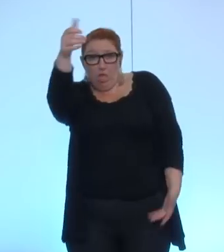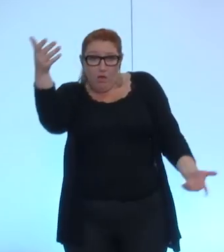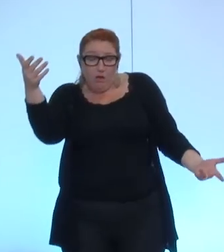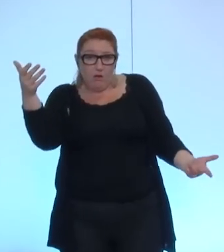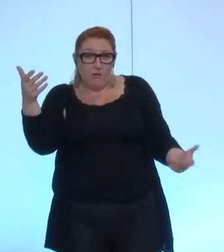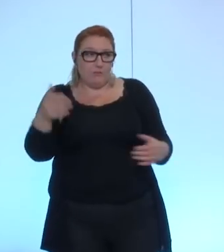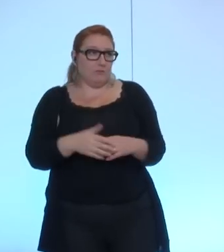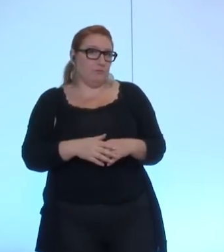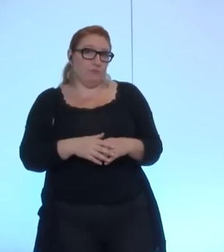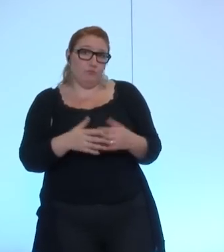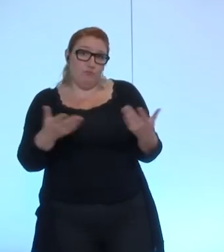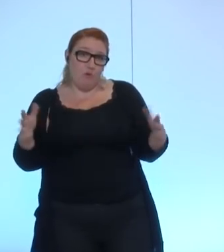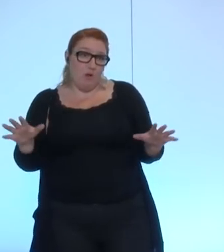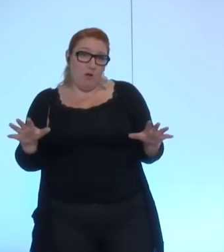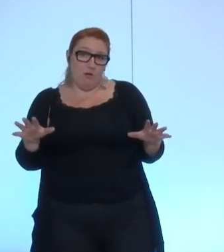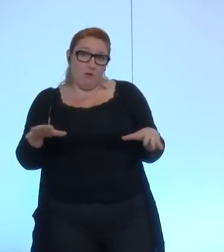Voilà, voilà.